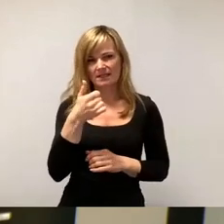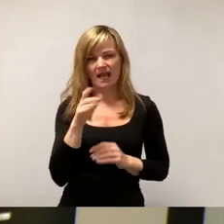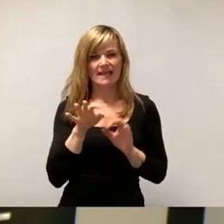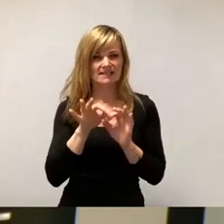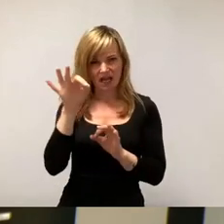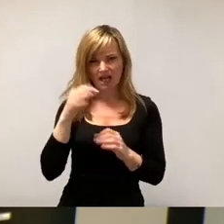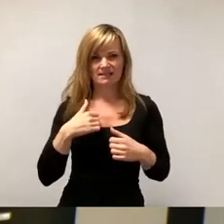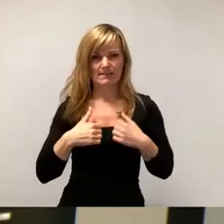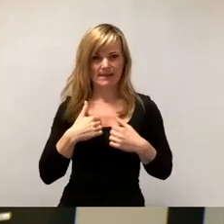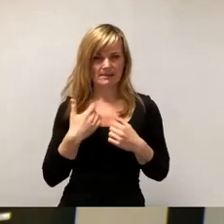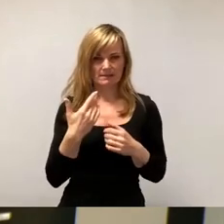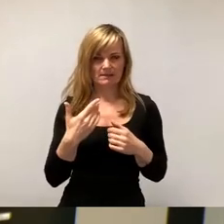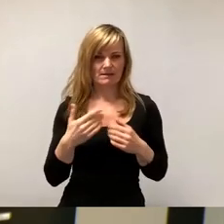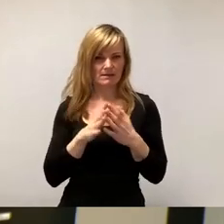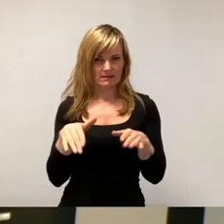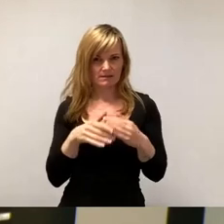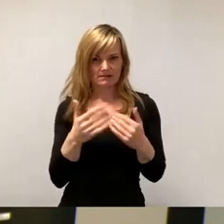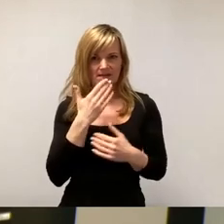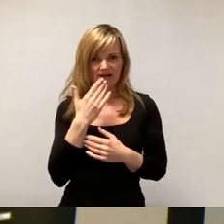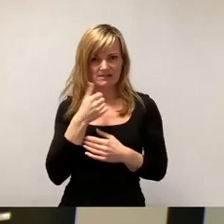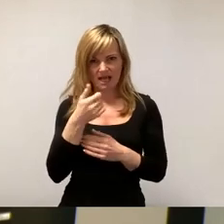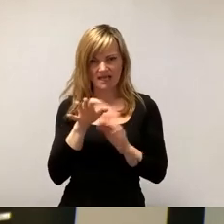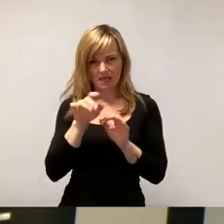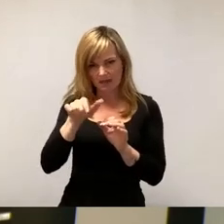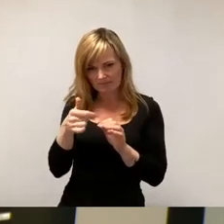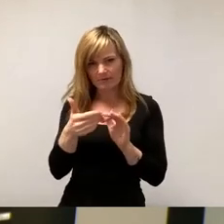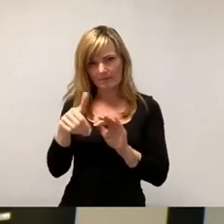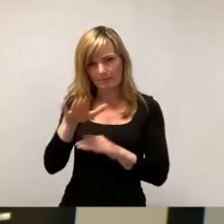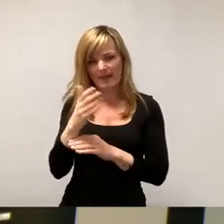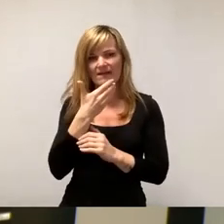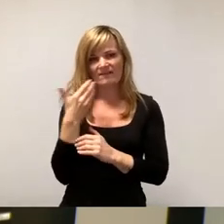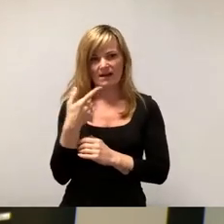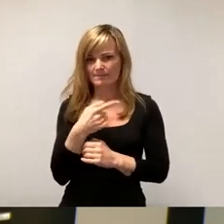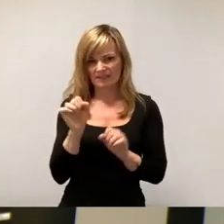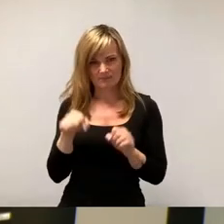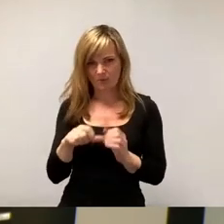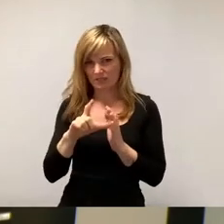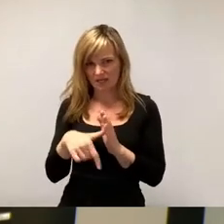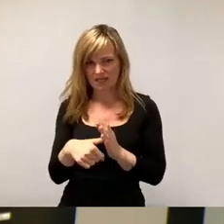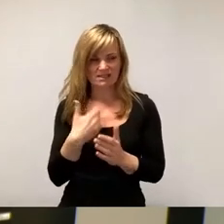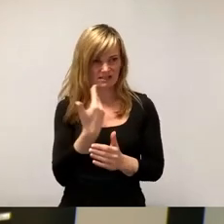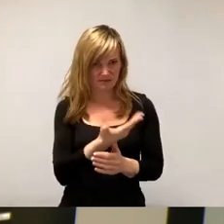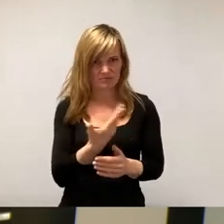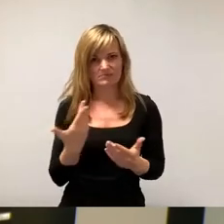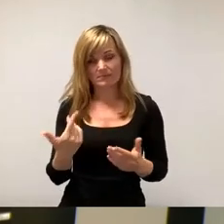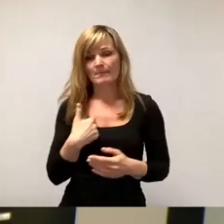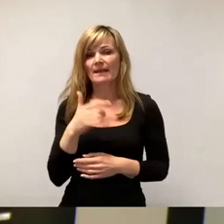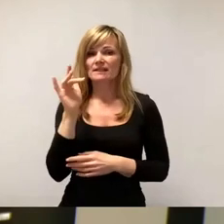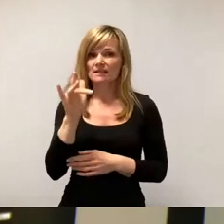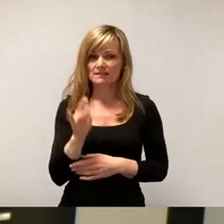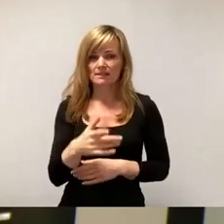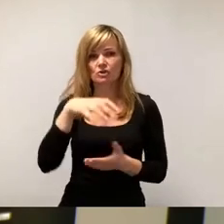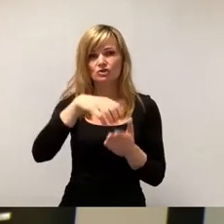leisten. Meine Kritik an diesem Paket, was wir haben, ist, ich hätte mir von der Stadtspitze gewünscht,